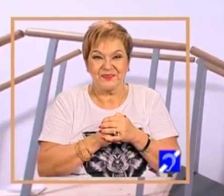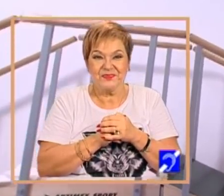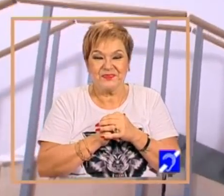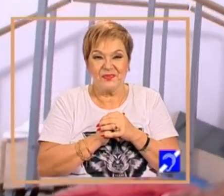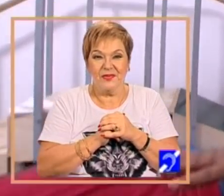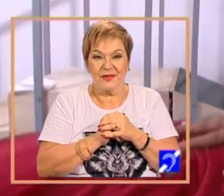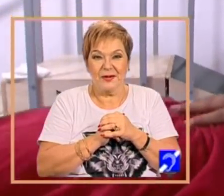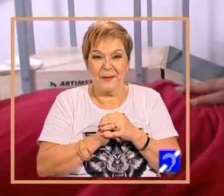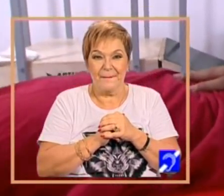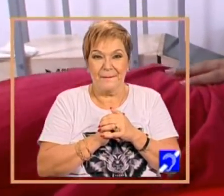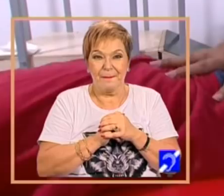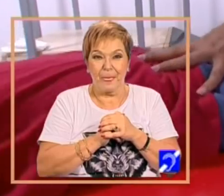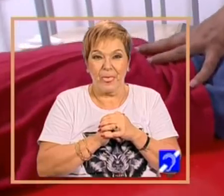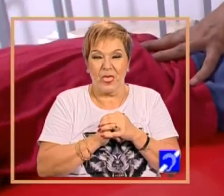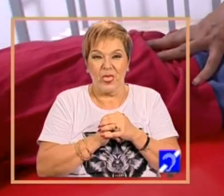piciorul și-o.